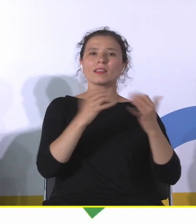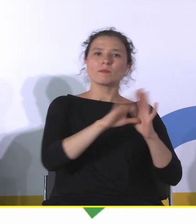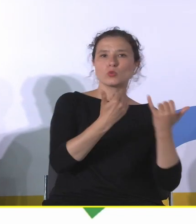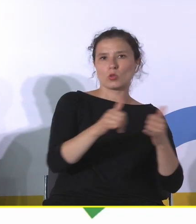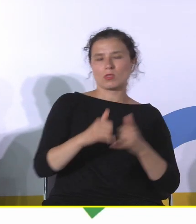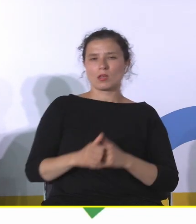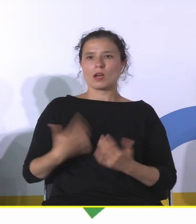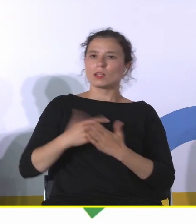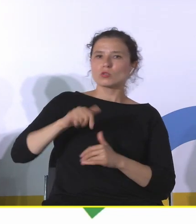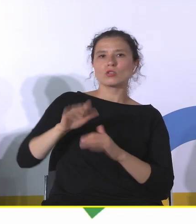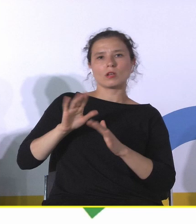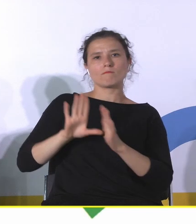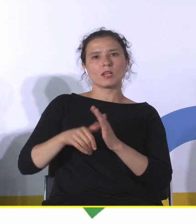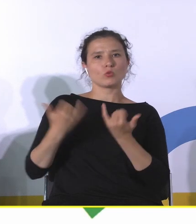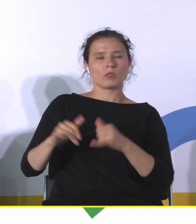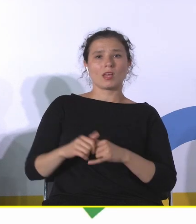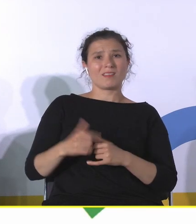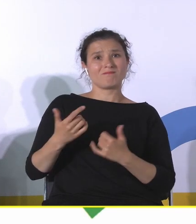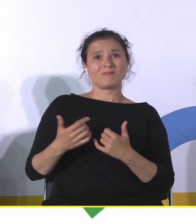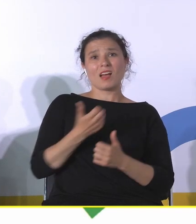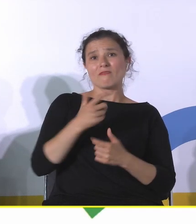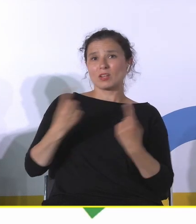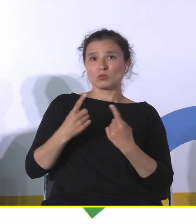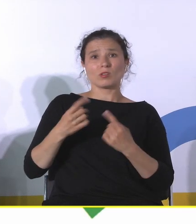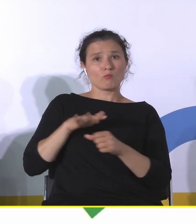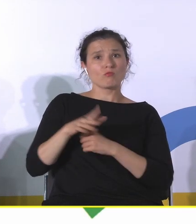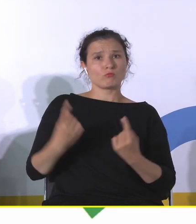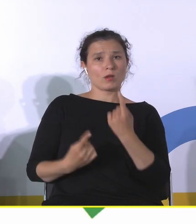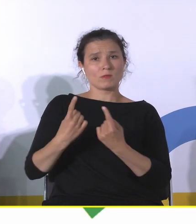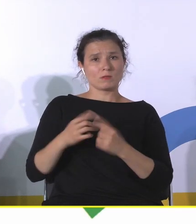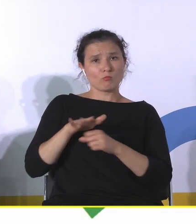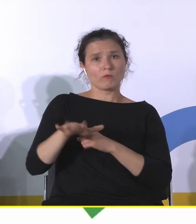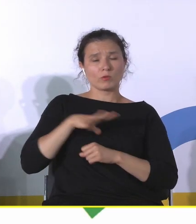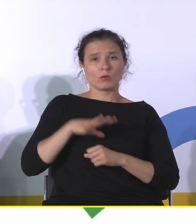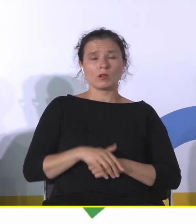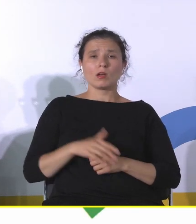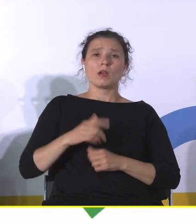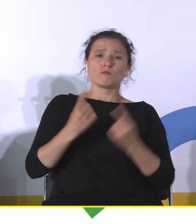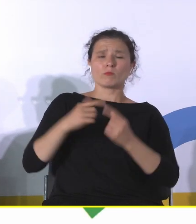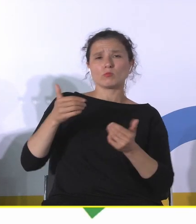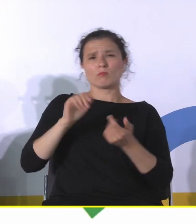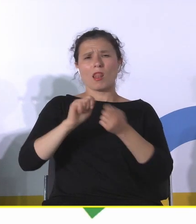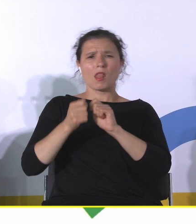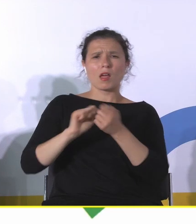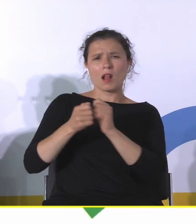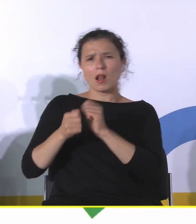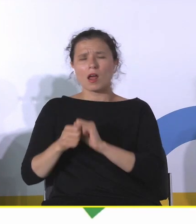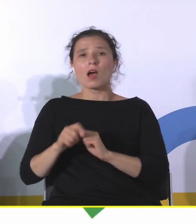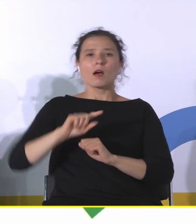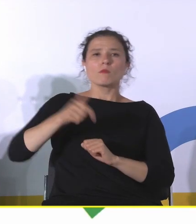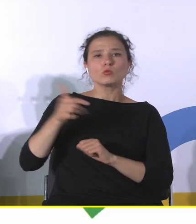to właśnie był ten przemysł. I oczywiście możemy go przerabiać na wszystkie strony, ale najważniejsze, musimy zostawić ślad, czym to kiedyś było.